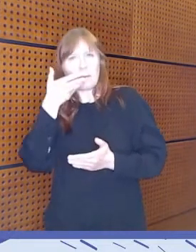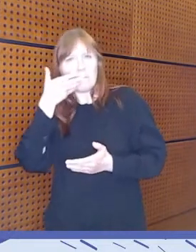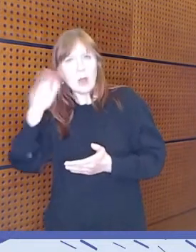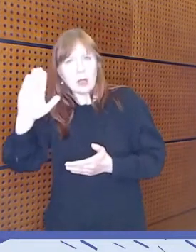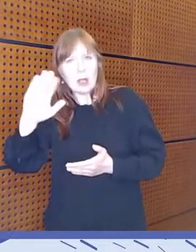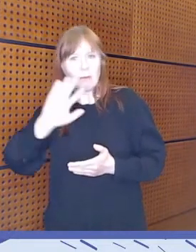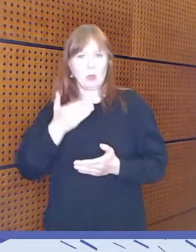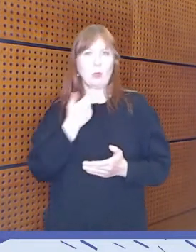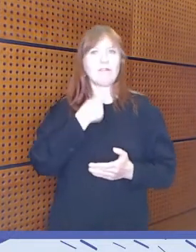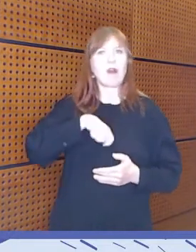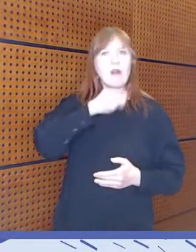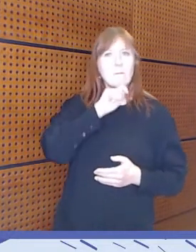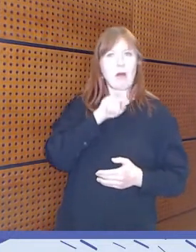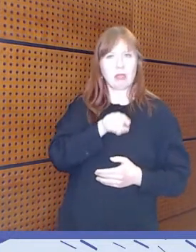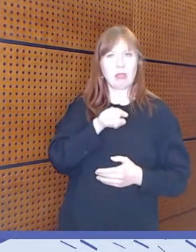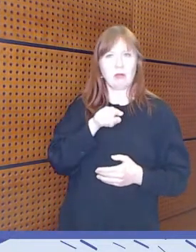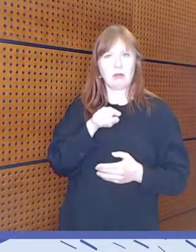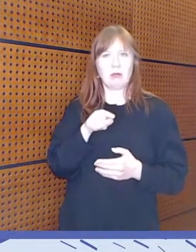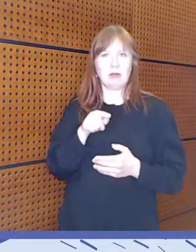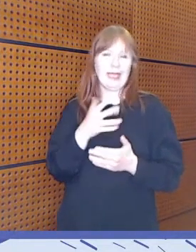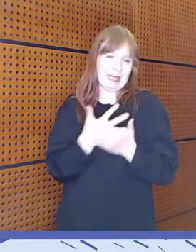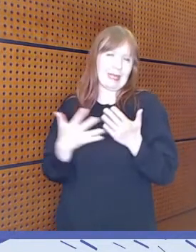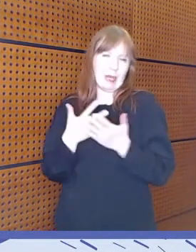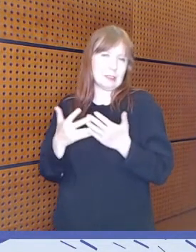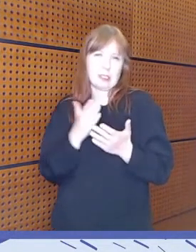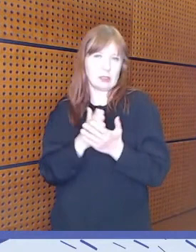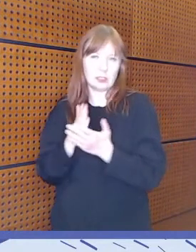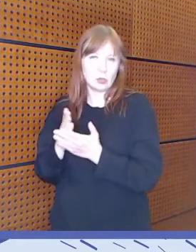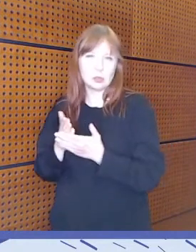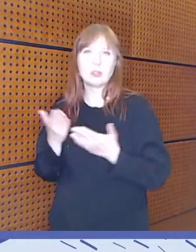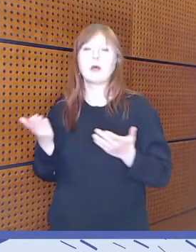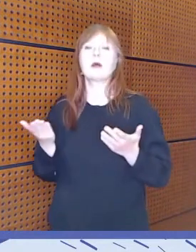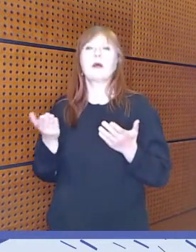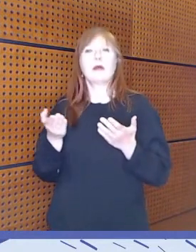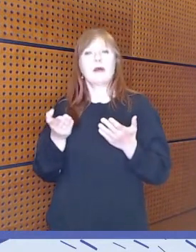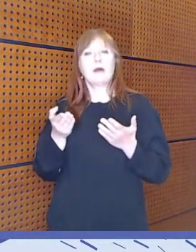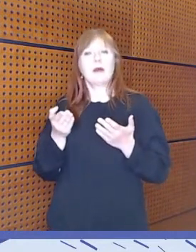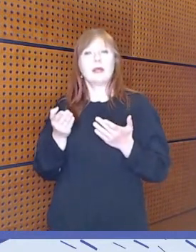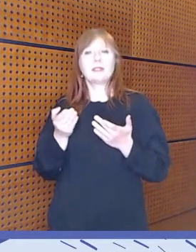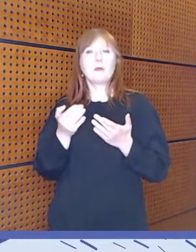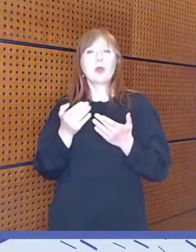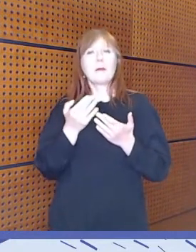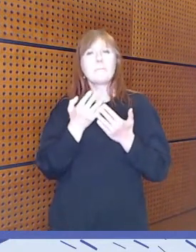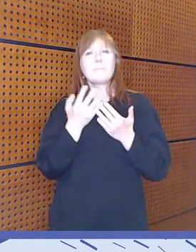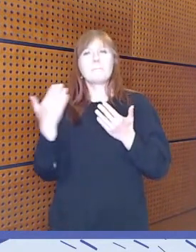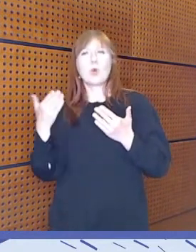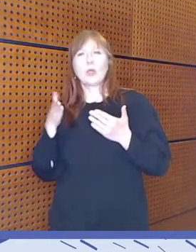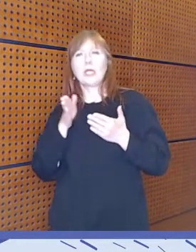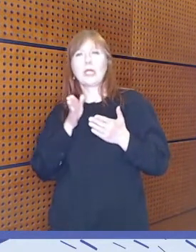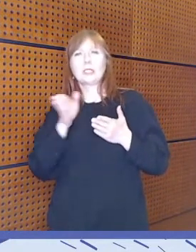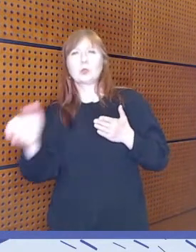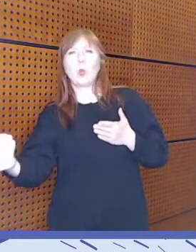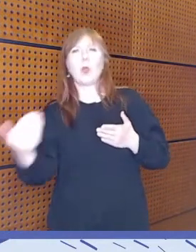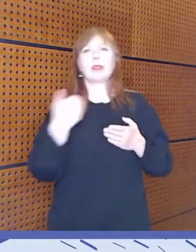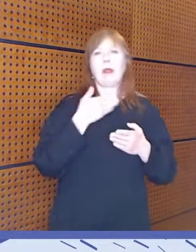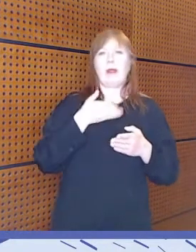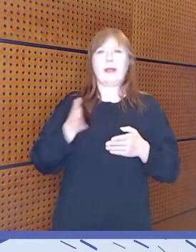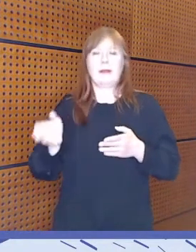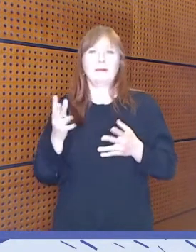kysymyksestä. Niin ehkä sellainen monisuuntainen inklusiivisuus, just tässä,